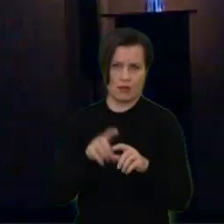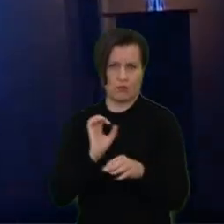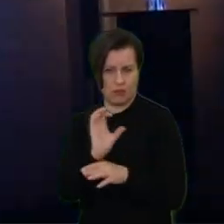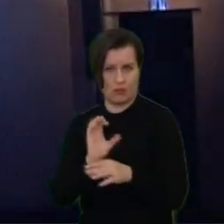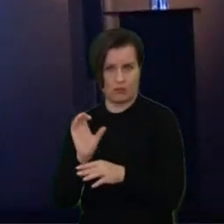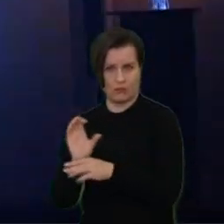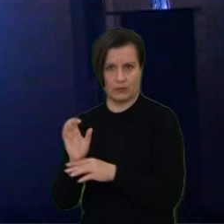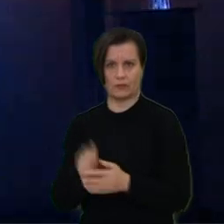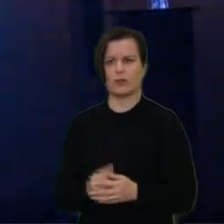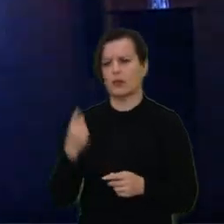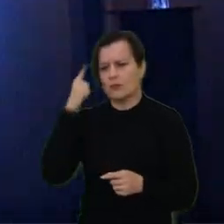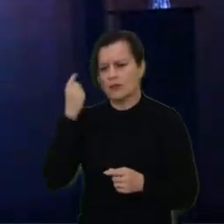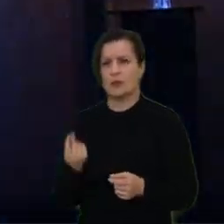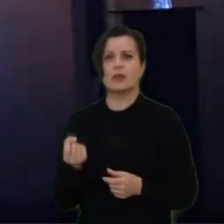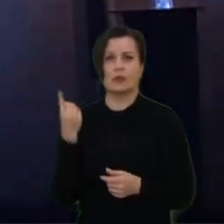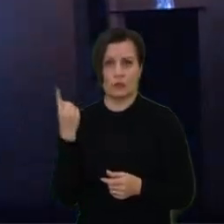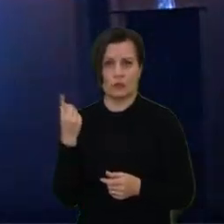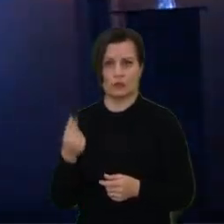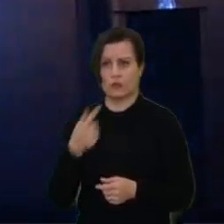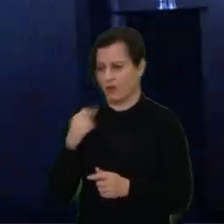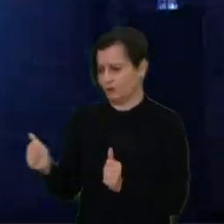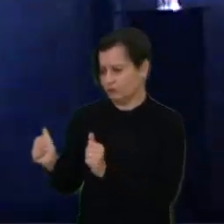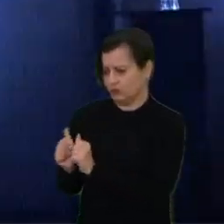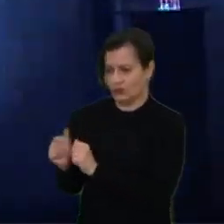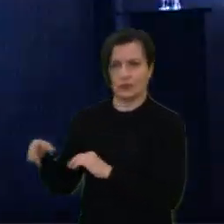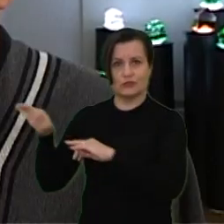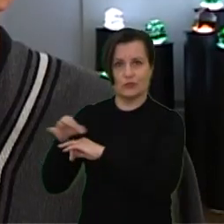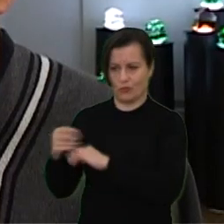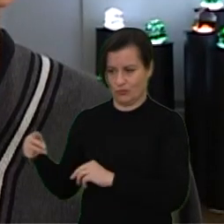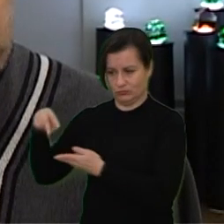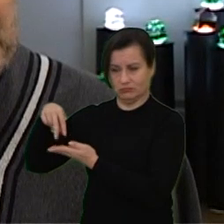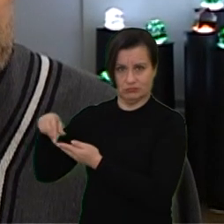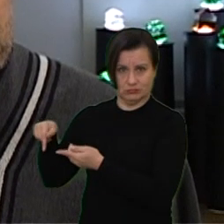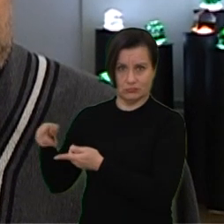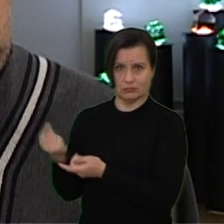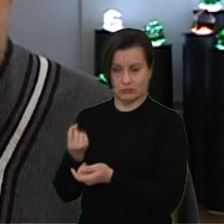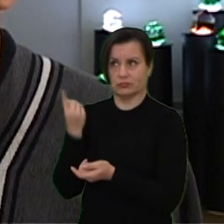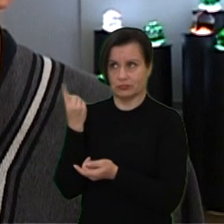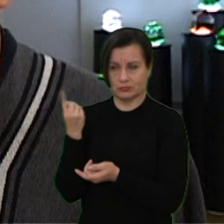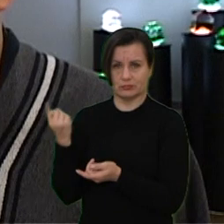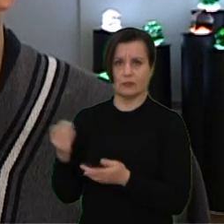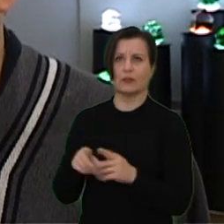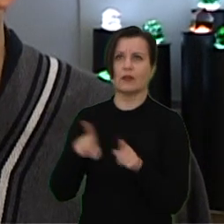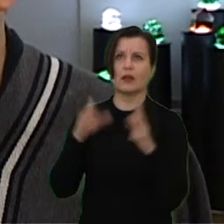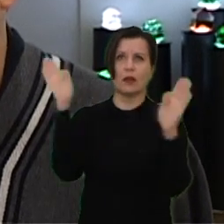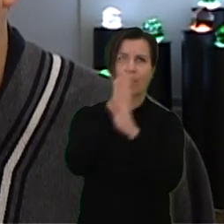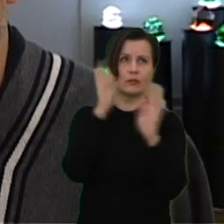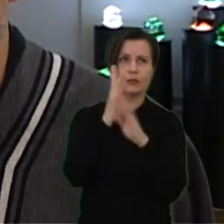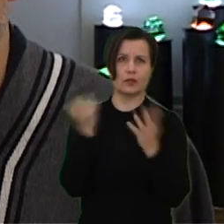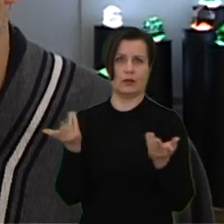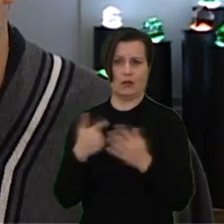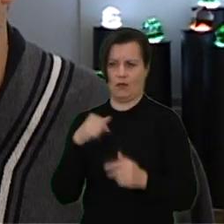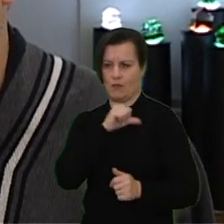O iki vėpimas tai atsiranda ir iš šalia atstovinčio žmonos, ar, kaip sakyt, gamtos, ar